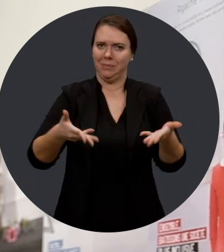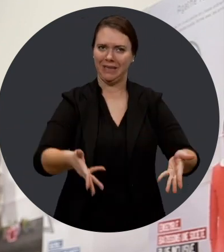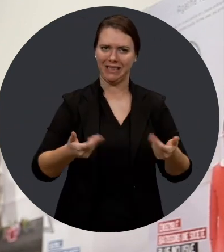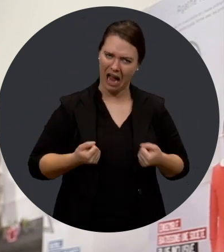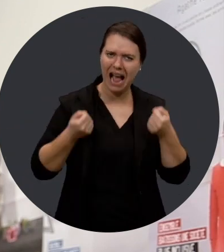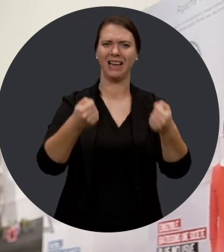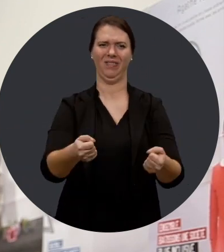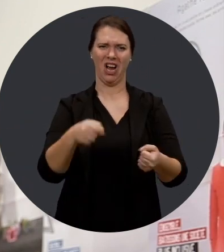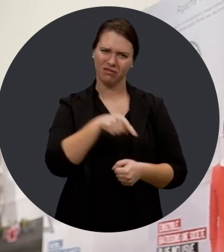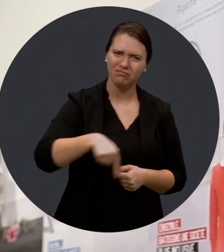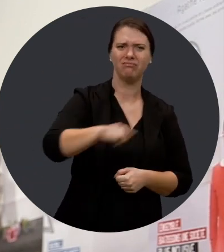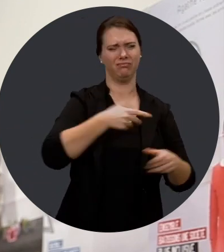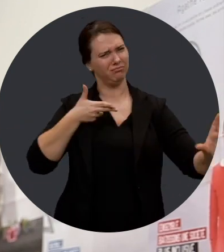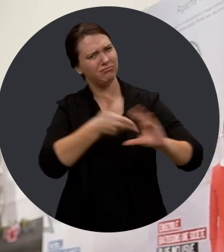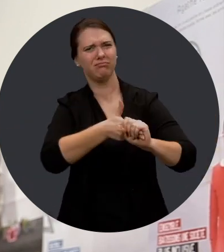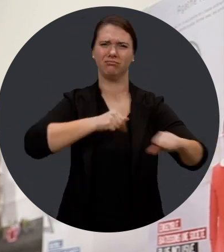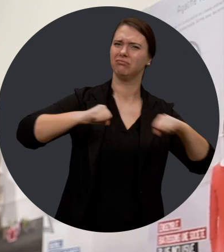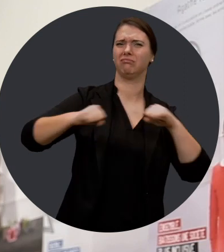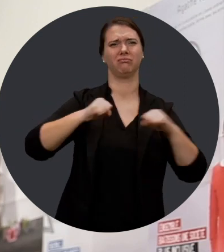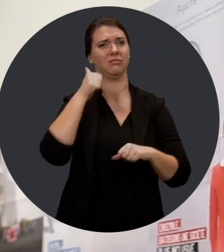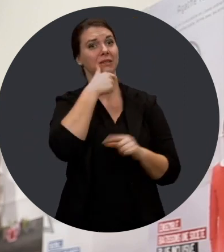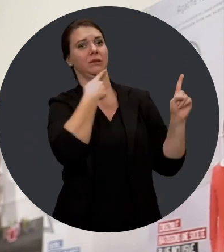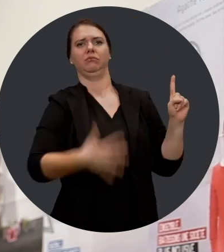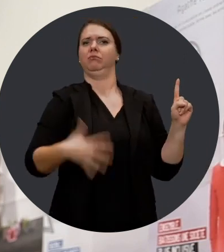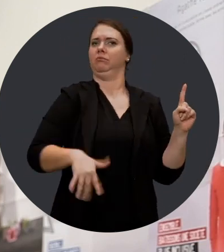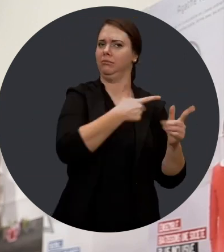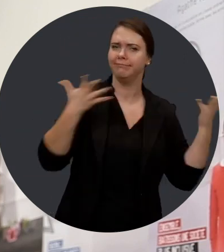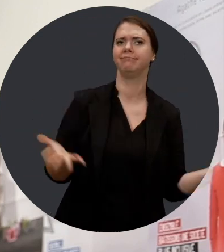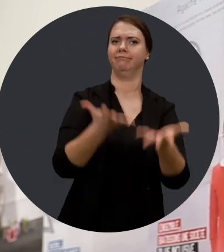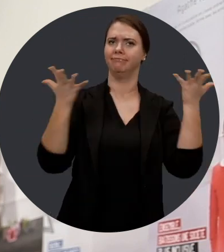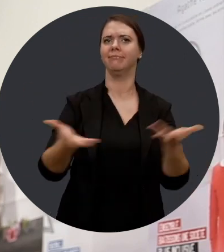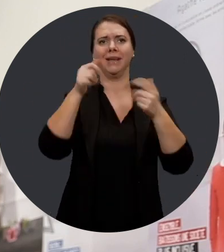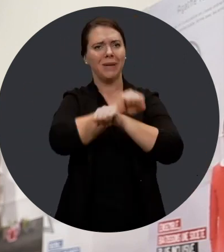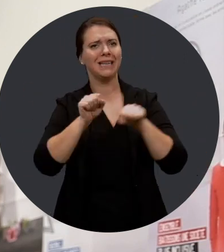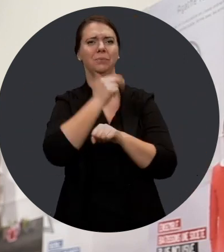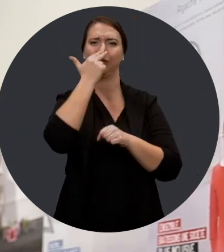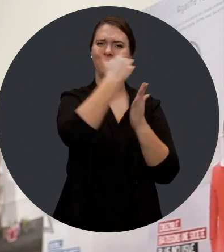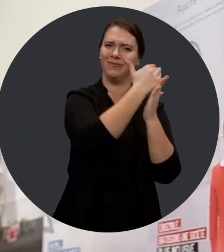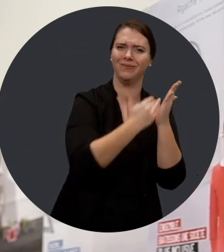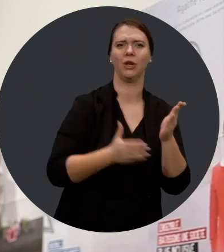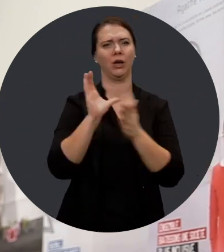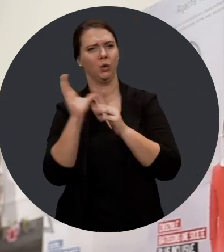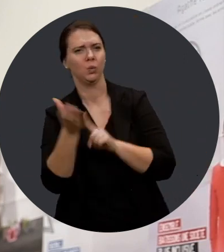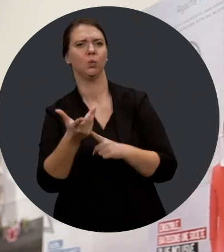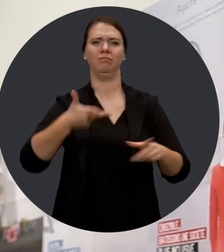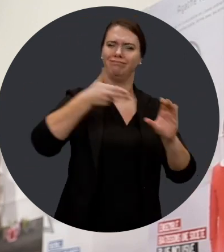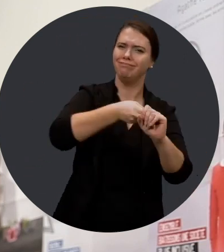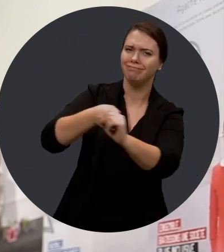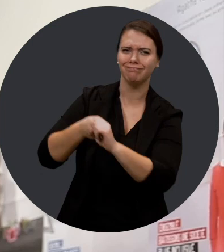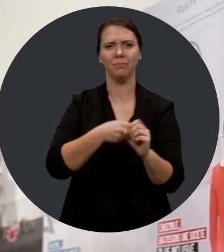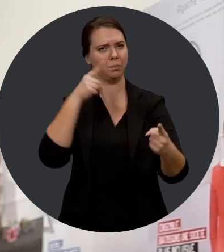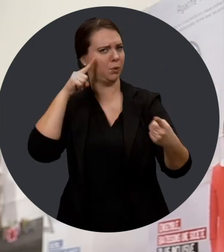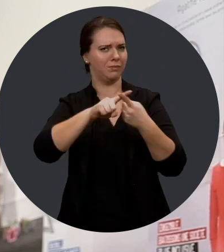efforts considérables de mobilisation qu'elle a déployés pour promouvoir des activités sportives et culturelles accessibles ont engendré de